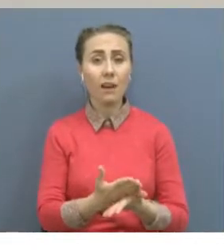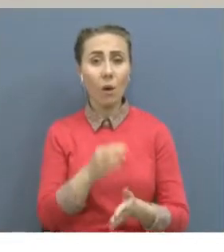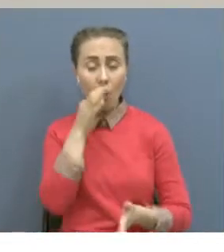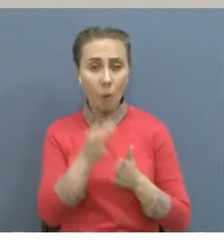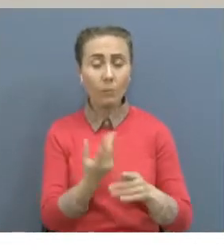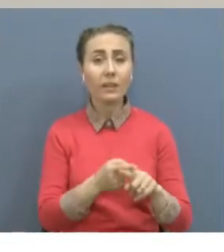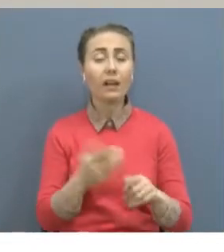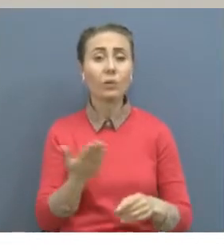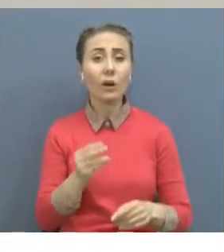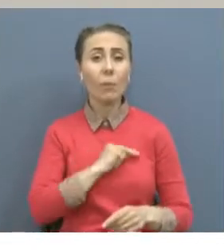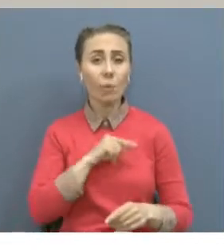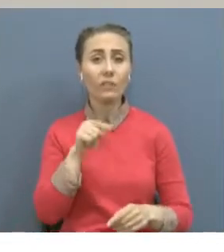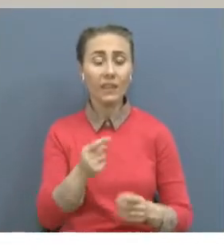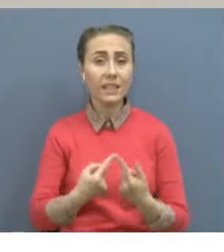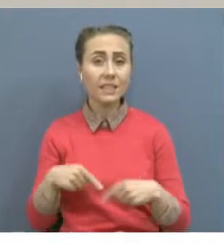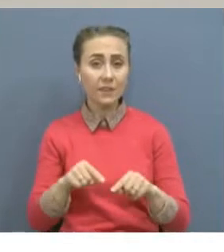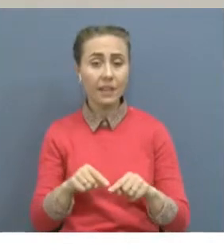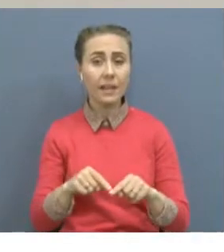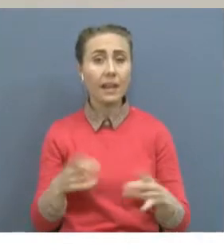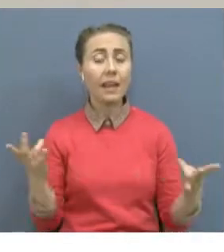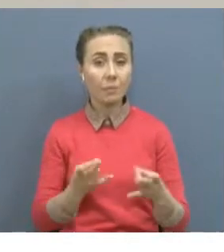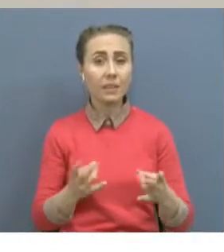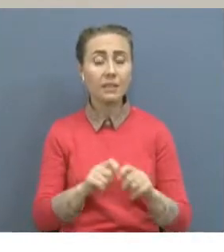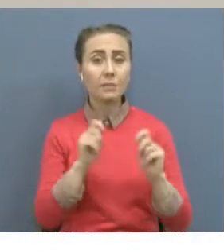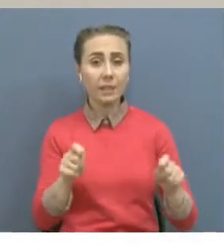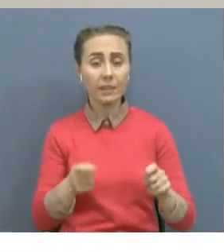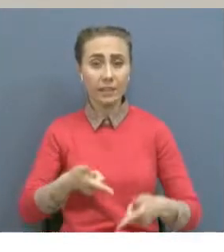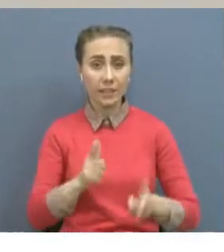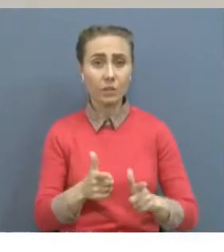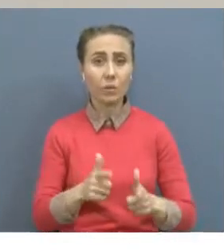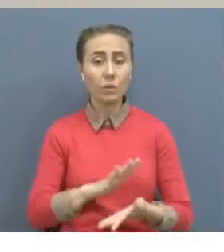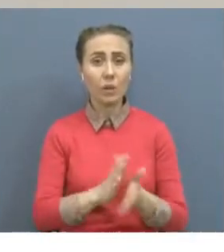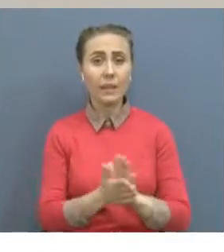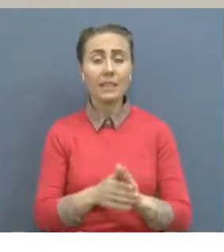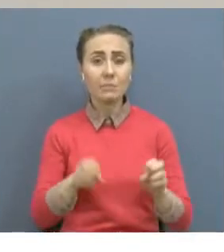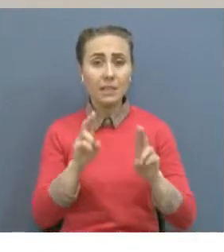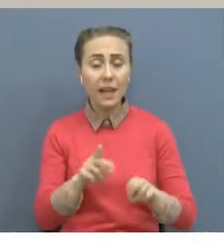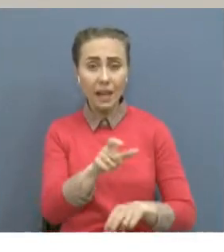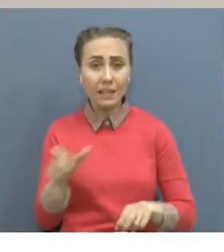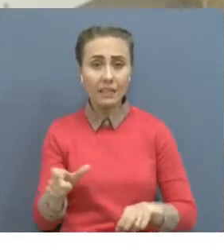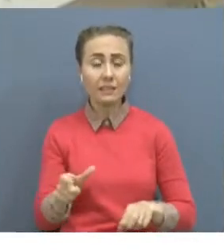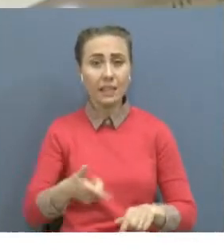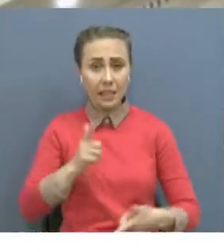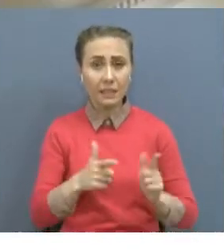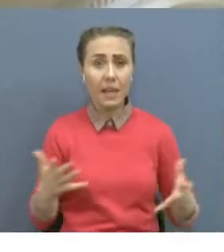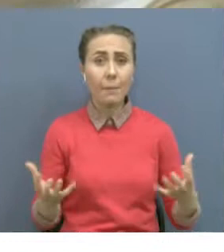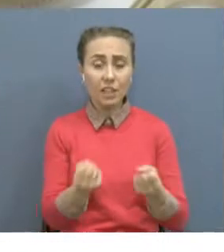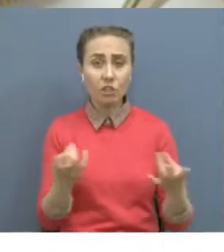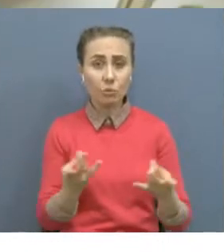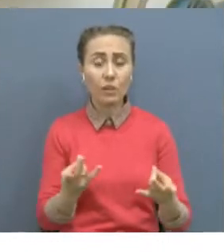өзеткен абзал. Сонымен қатар білім және ғылымын саласын толығымен жаңғыртатын боламызды.